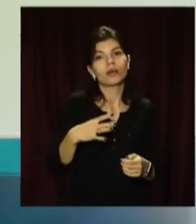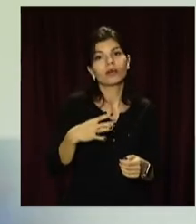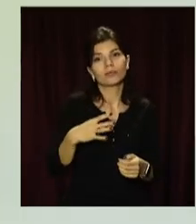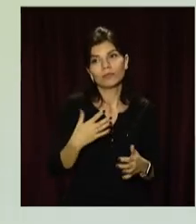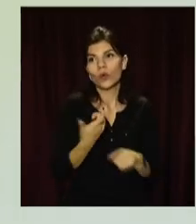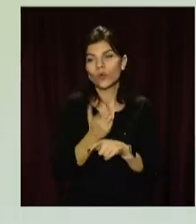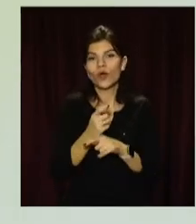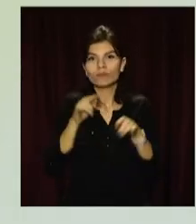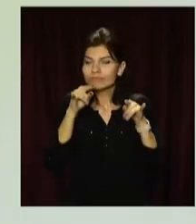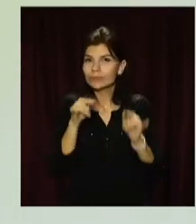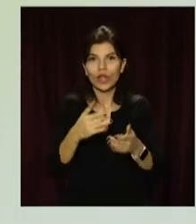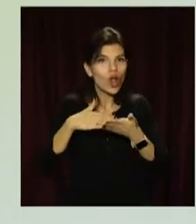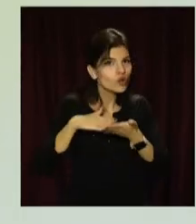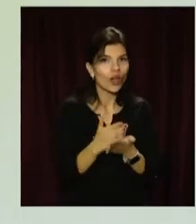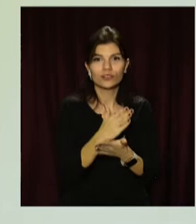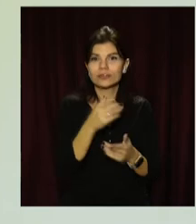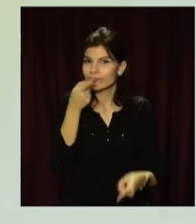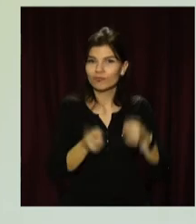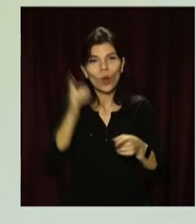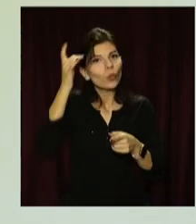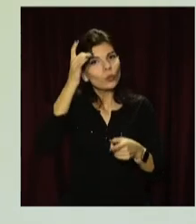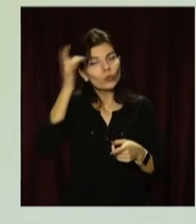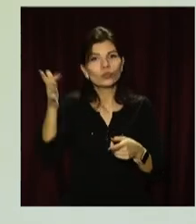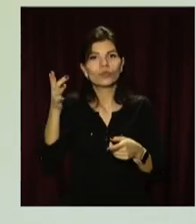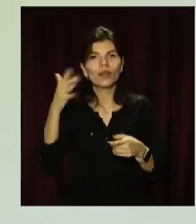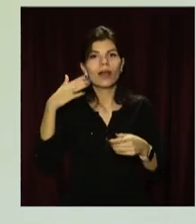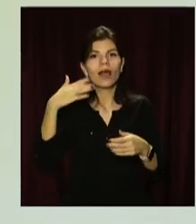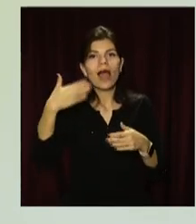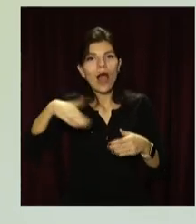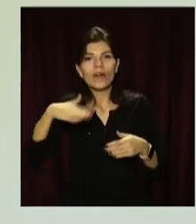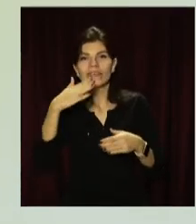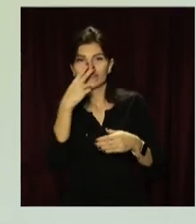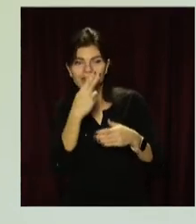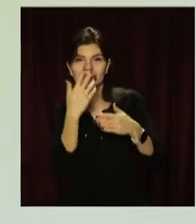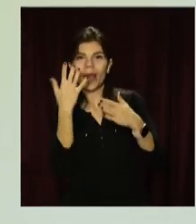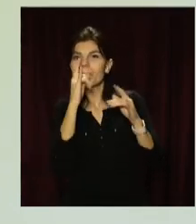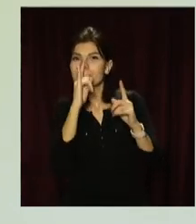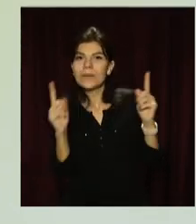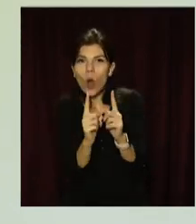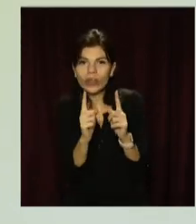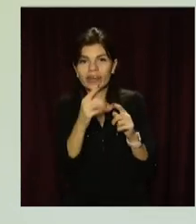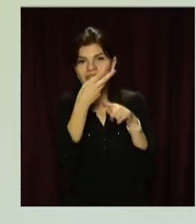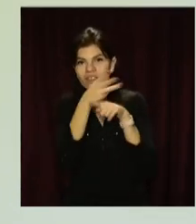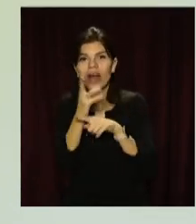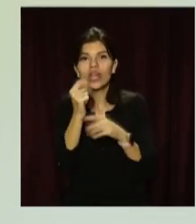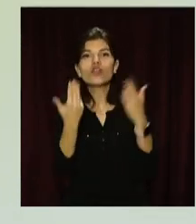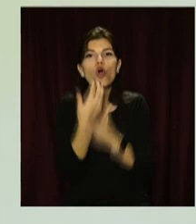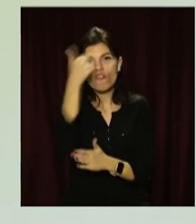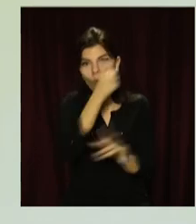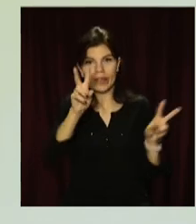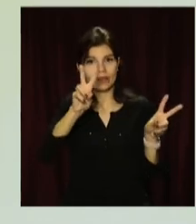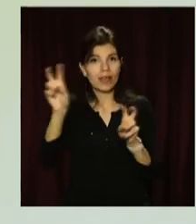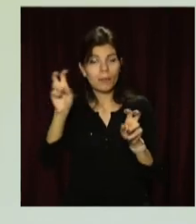справжній культурний аудіовізуальний продукт, короткометражний фільм на новорічну темату. Це корисно, тому що це